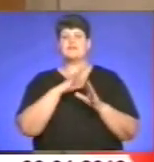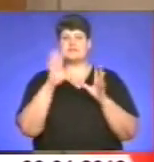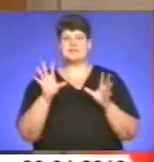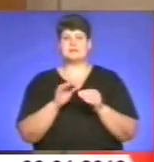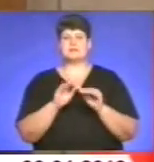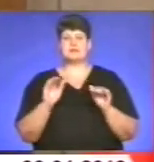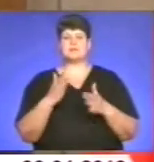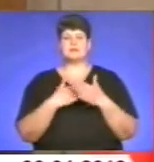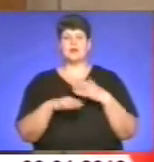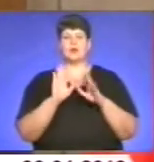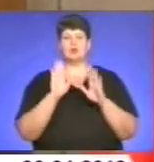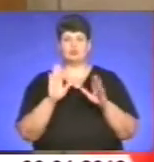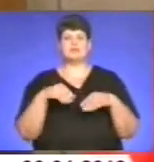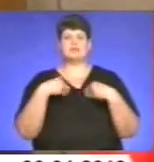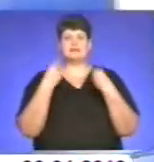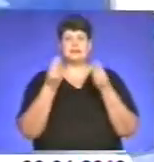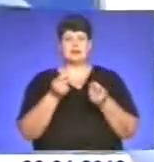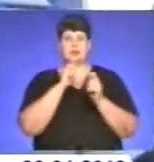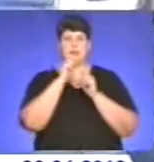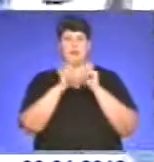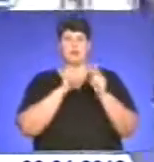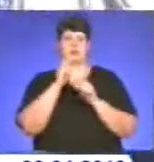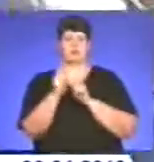потребами буде вручений подарунок.